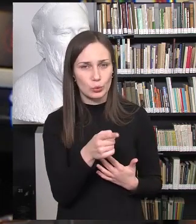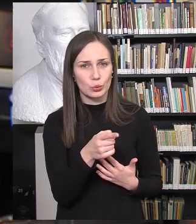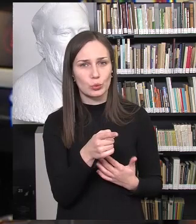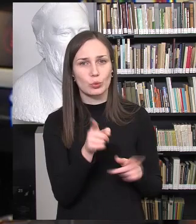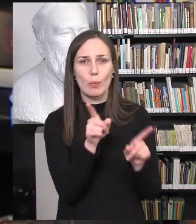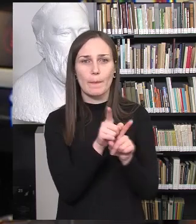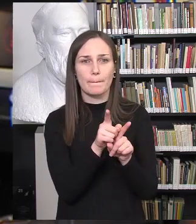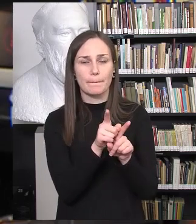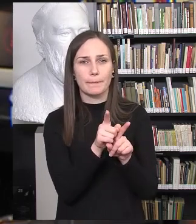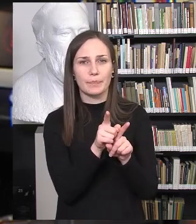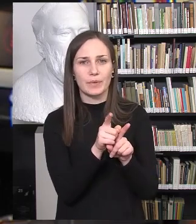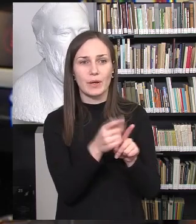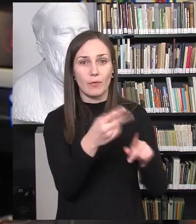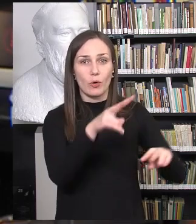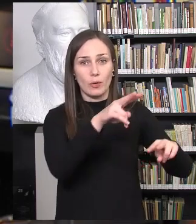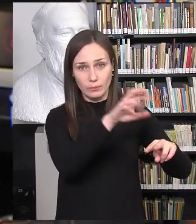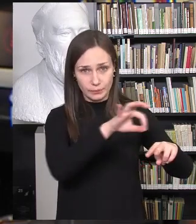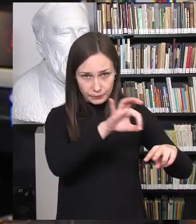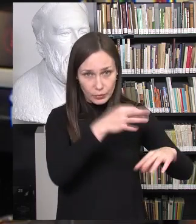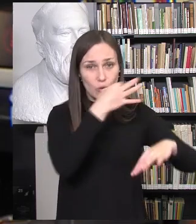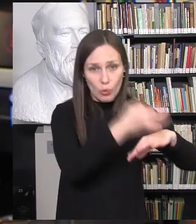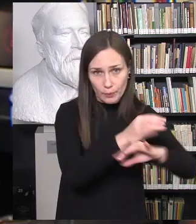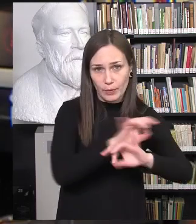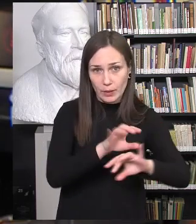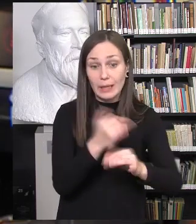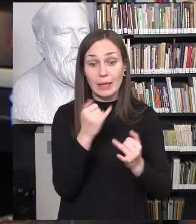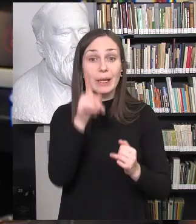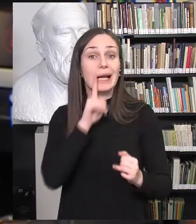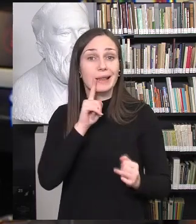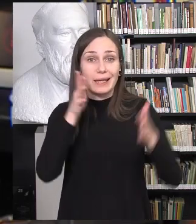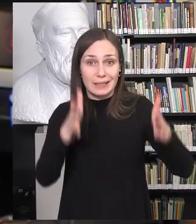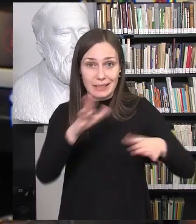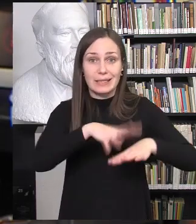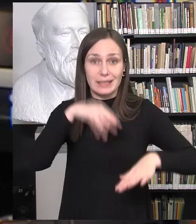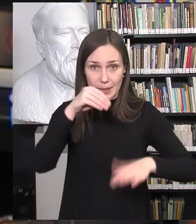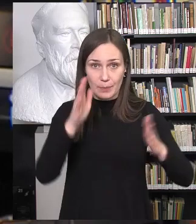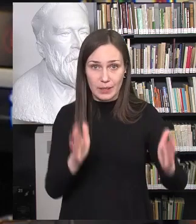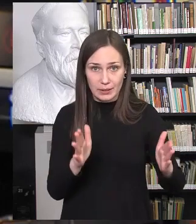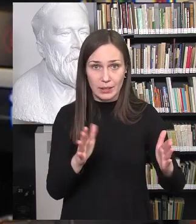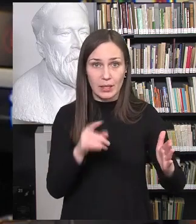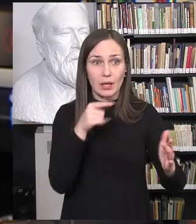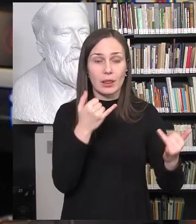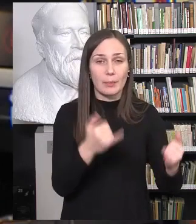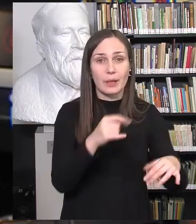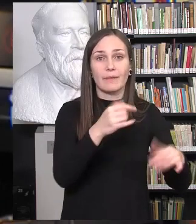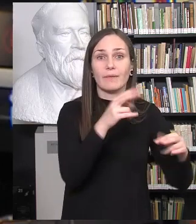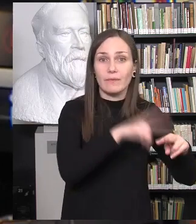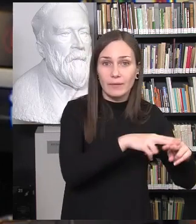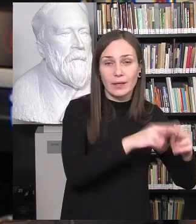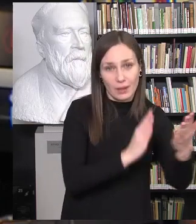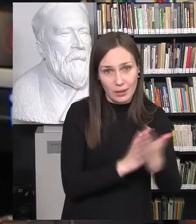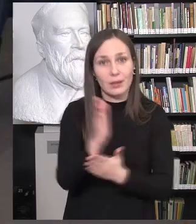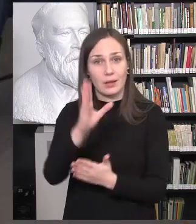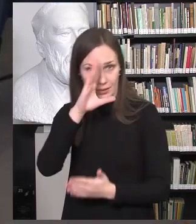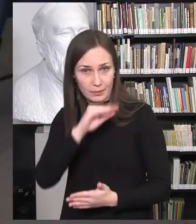pozicijos, taip sakant, taško. Tai ar šios kadencijos Seimas turi potencialą išjudėti iš to mirties taško? Kaip jums atrodo?